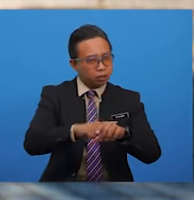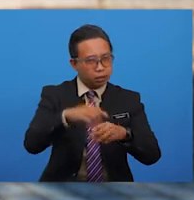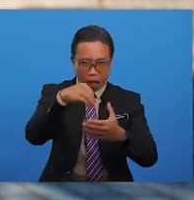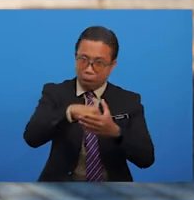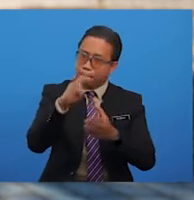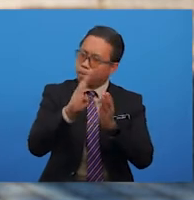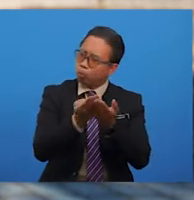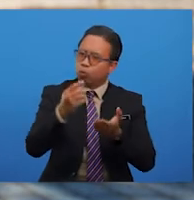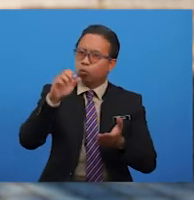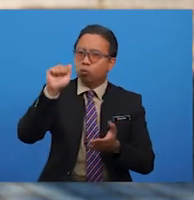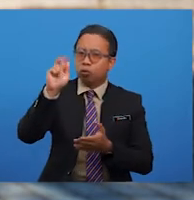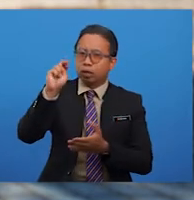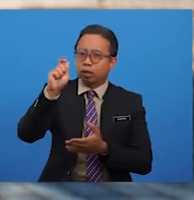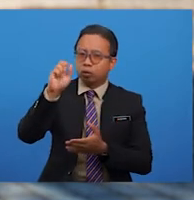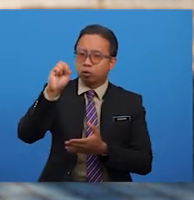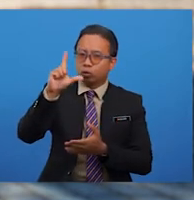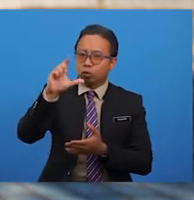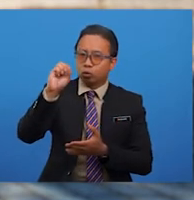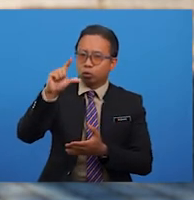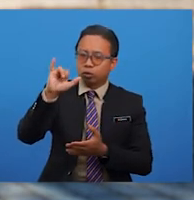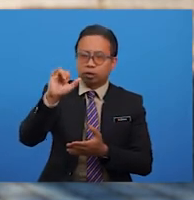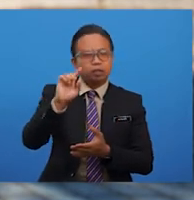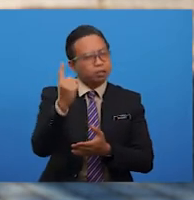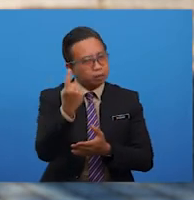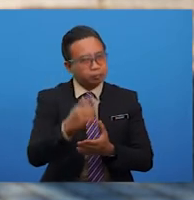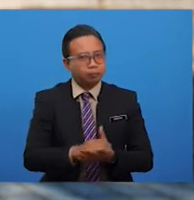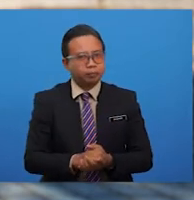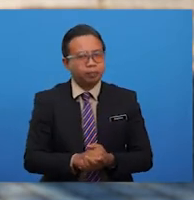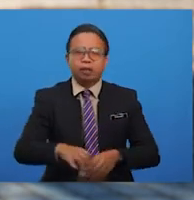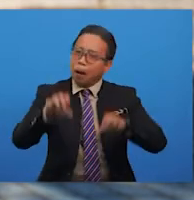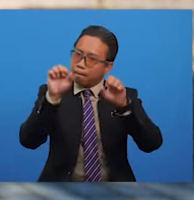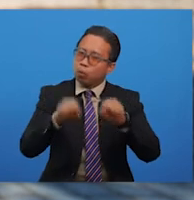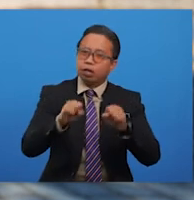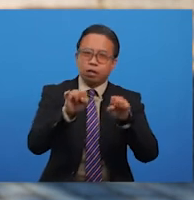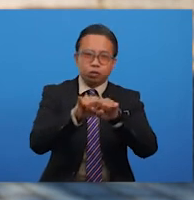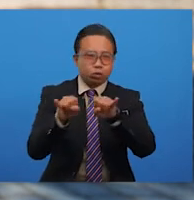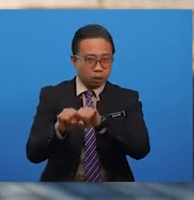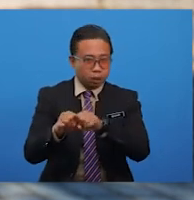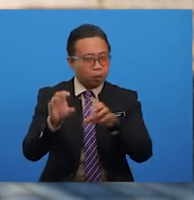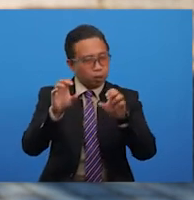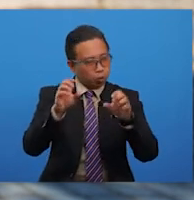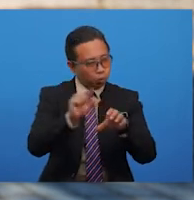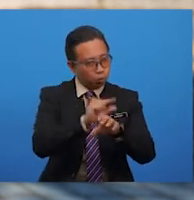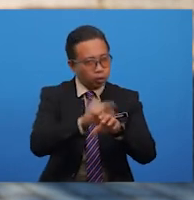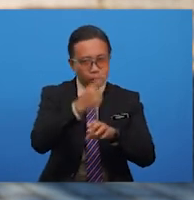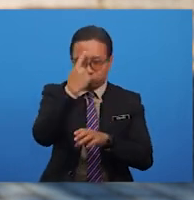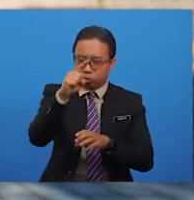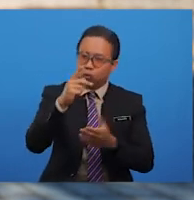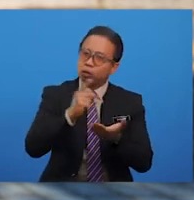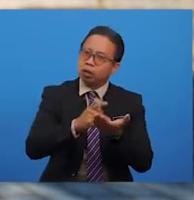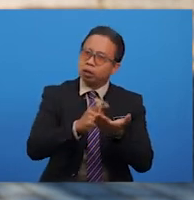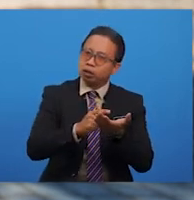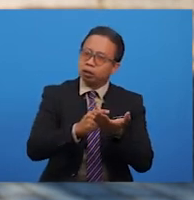entologi ini sahaja. Teknik menganalisis setiap komponen sastra ini boleh juga murid gunakan untuk